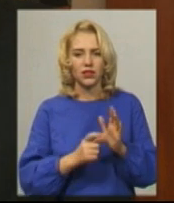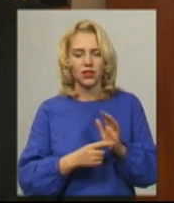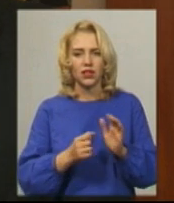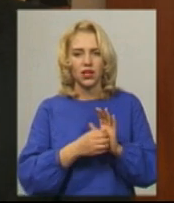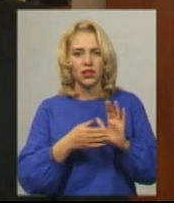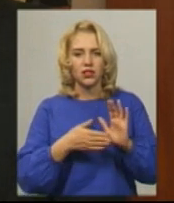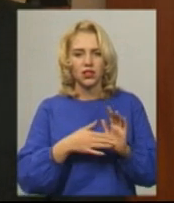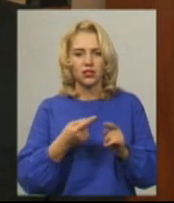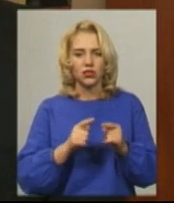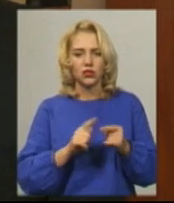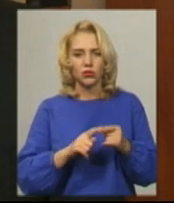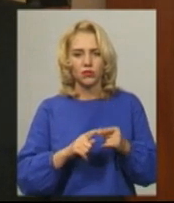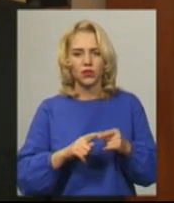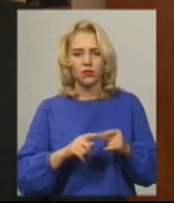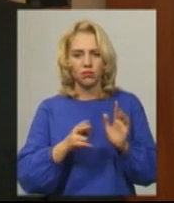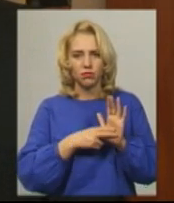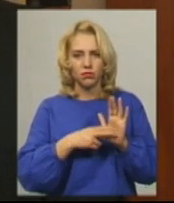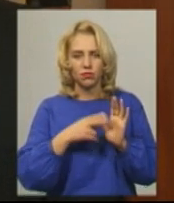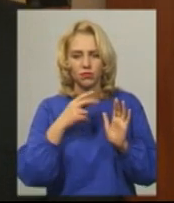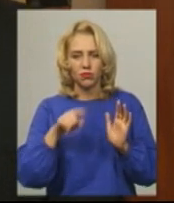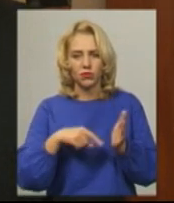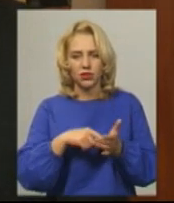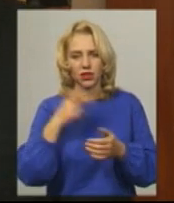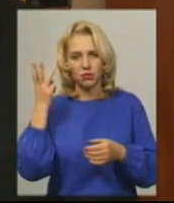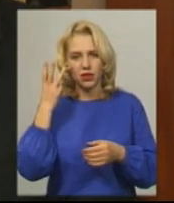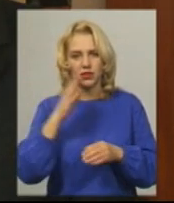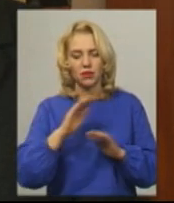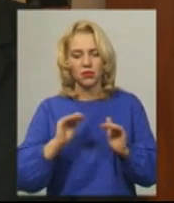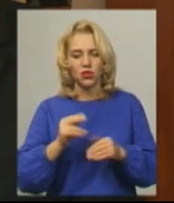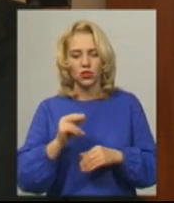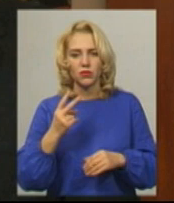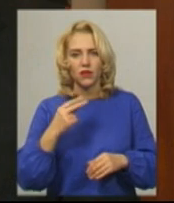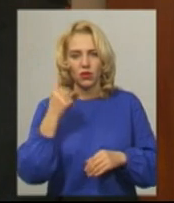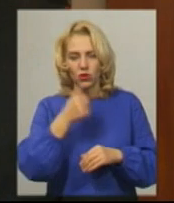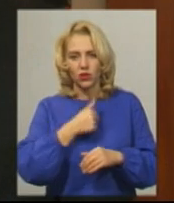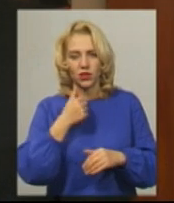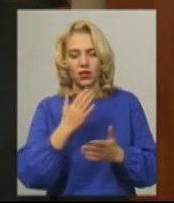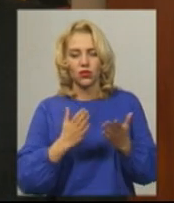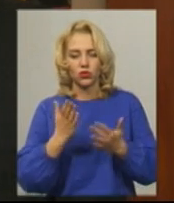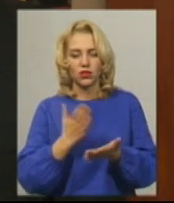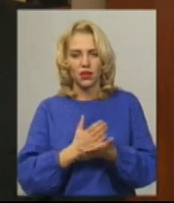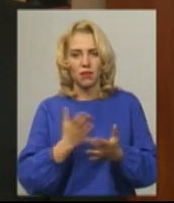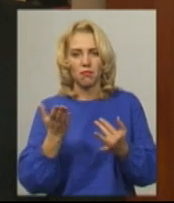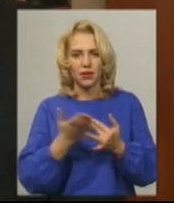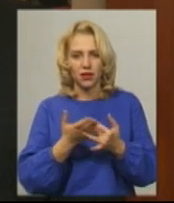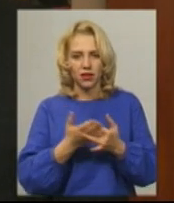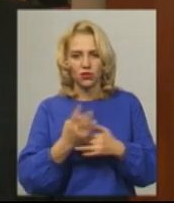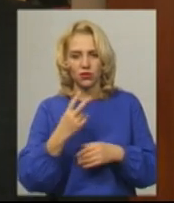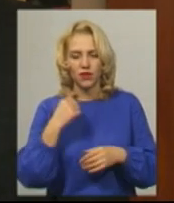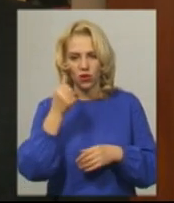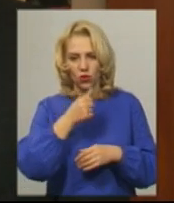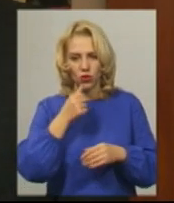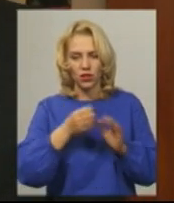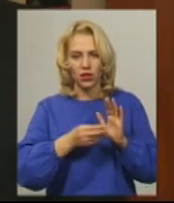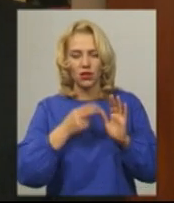Реєстрація в даному населеному пункті, це в місті Хмельницькому, не менше два роки. Якщо є пільги, то два роки реєстрації,